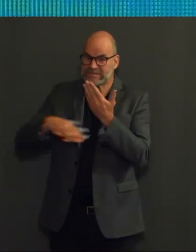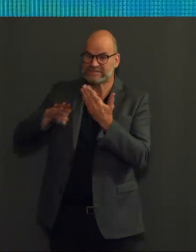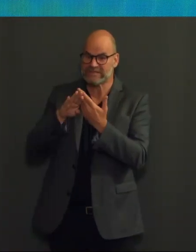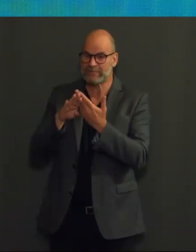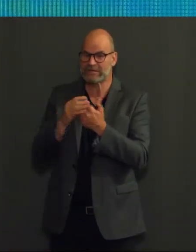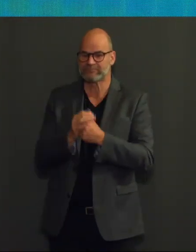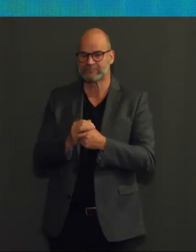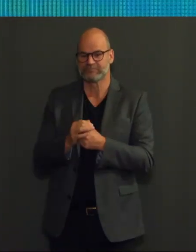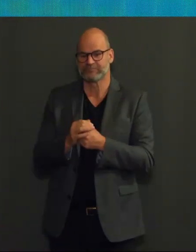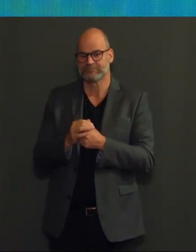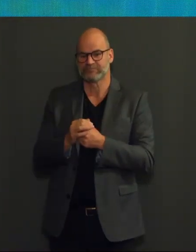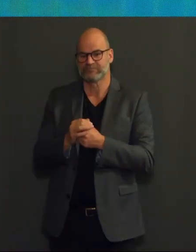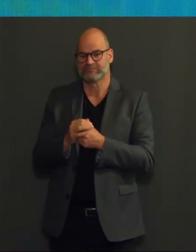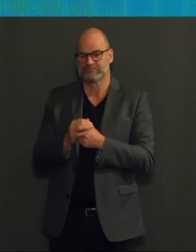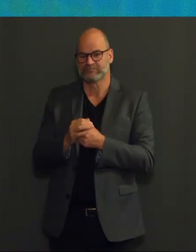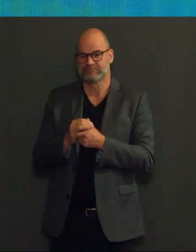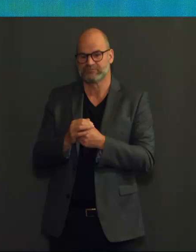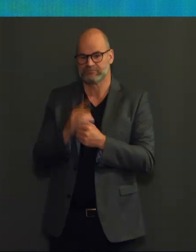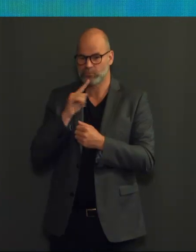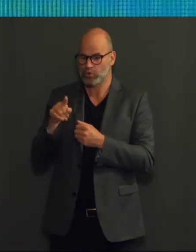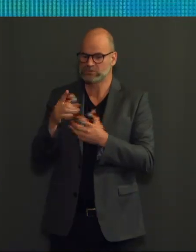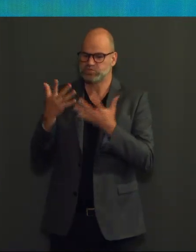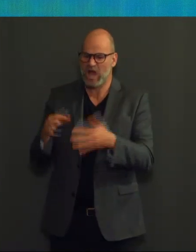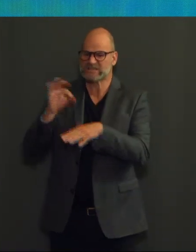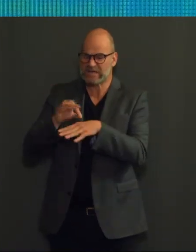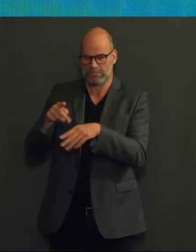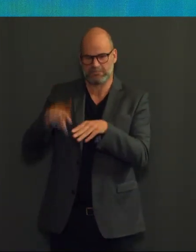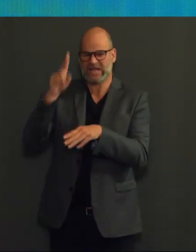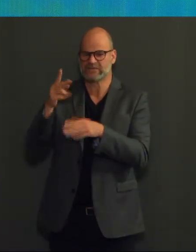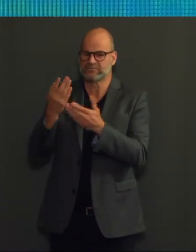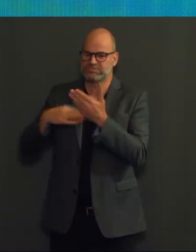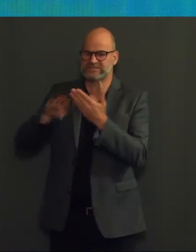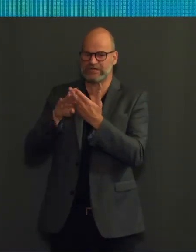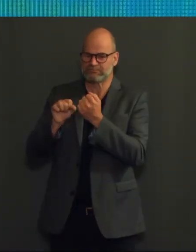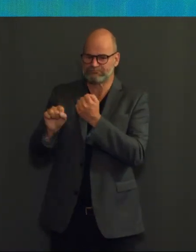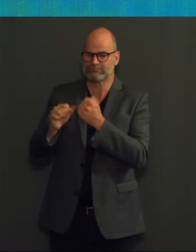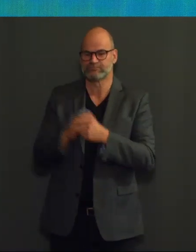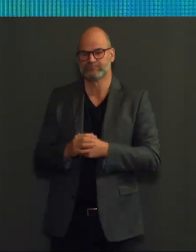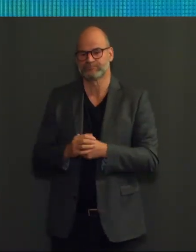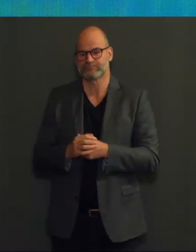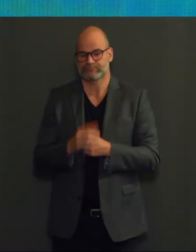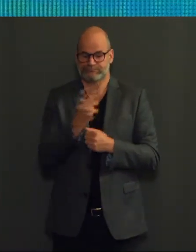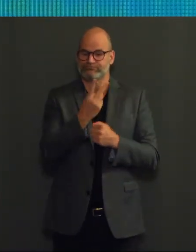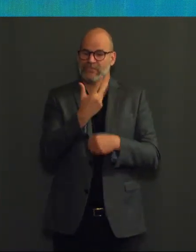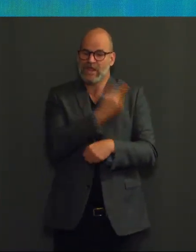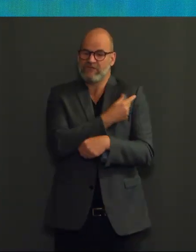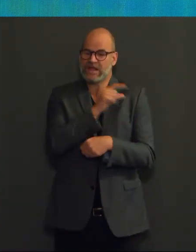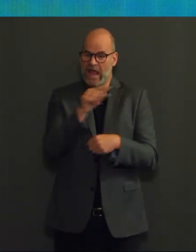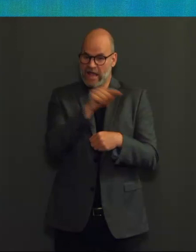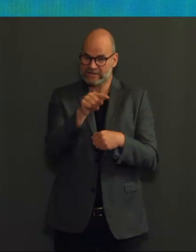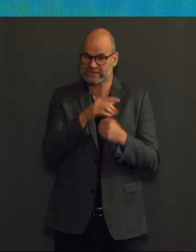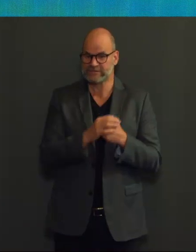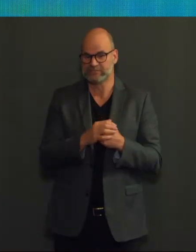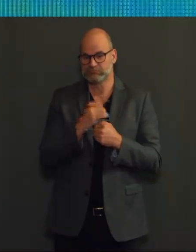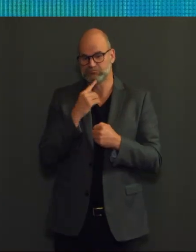stellen dat beide vaccins in dat geval reeds meer dan 80 tot 90 procent bescherming bieden tegen de erge vormen van de